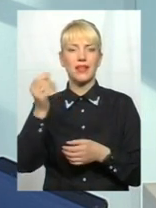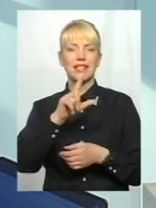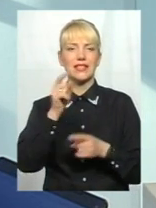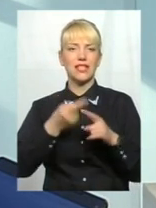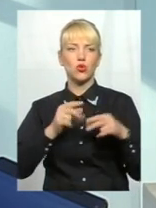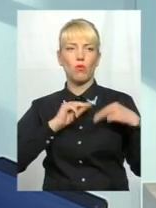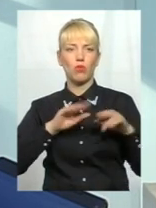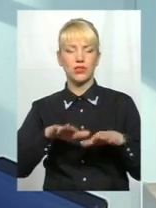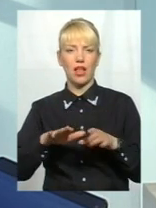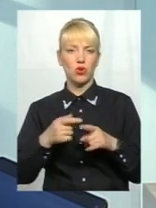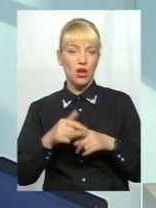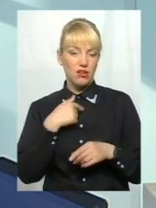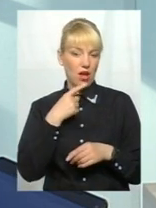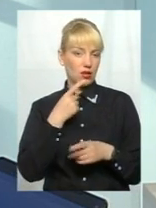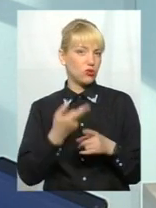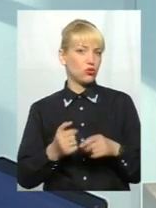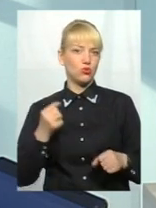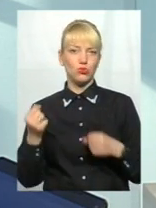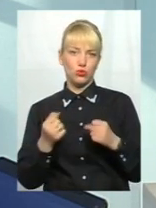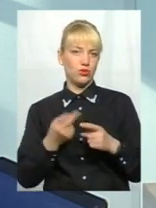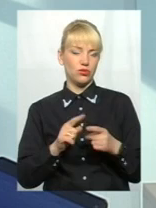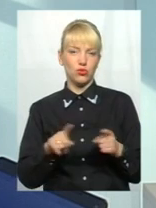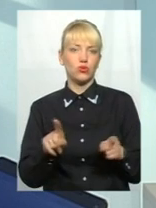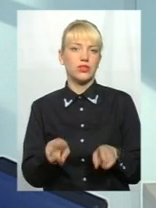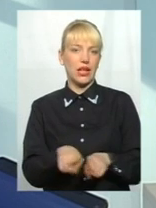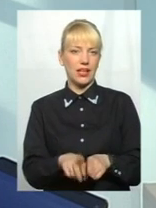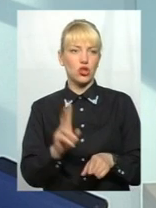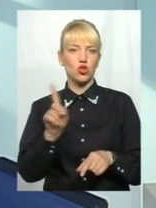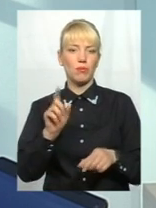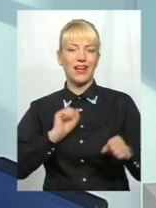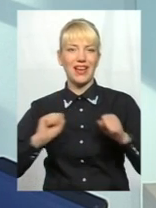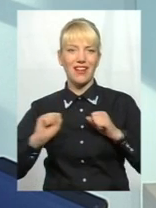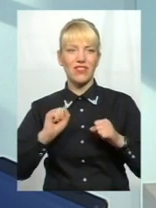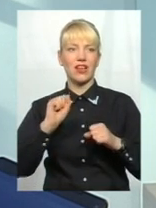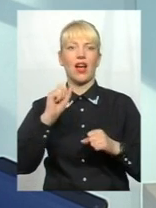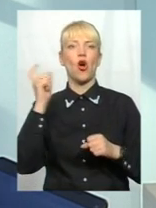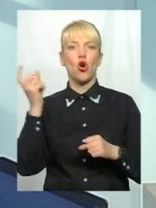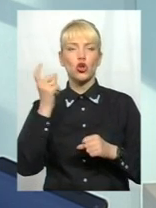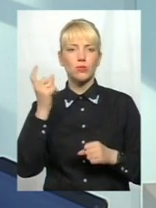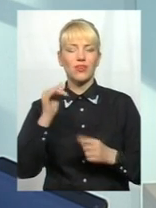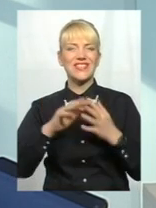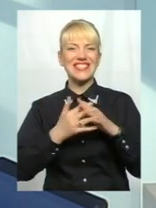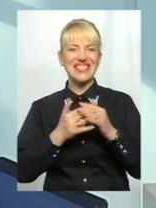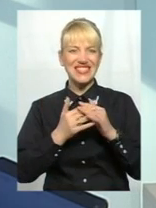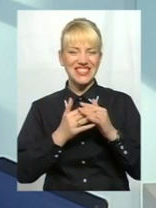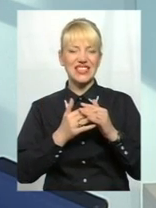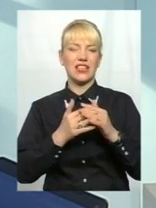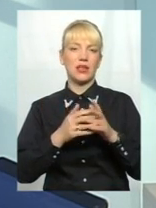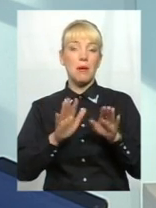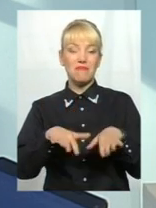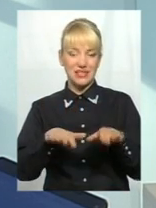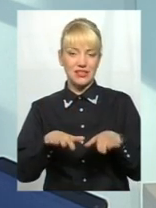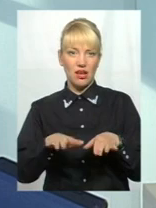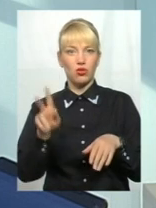кажу, друзі, ну це ж вже, ну навіть не сиродньовіччя, щоб керівника господарства в сільській місцевості, там Хмельницької чи Черкаської області,